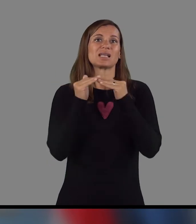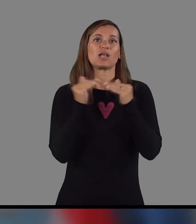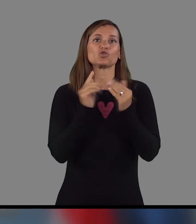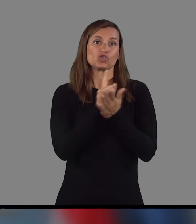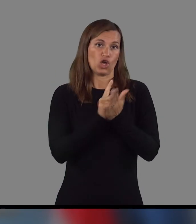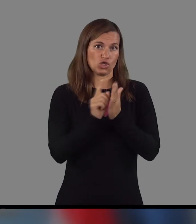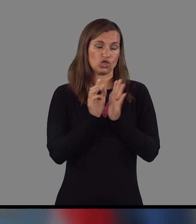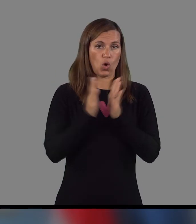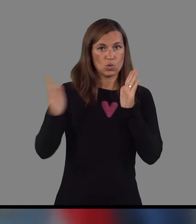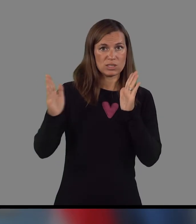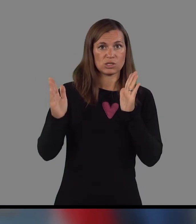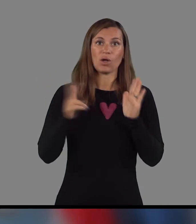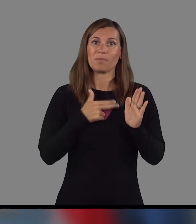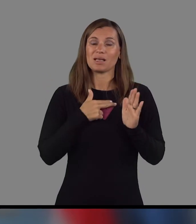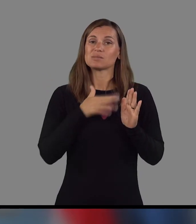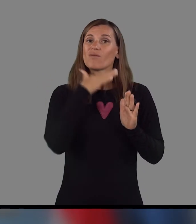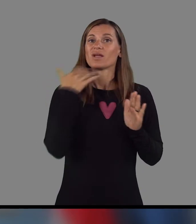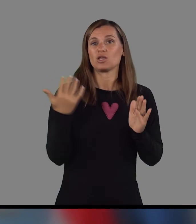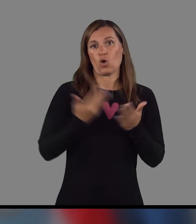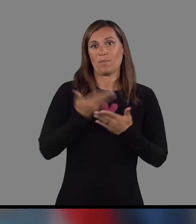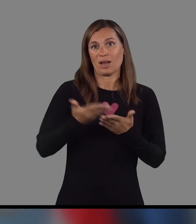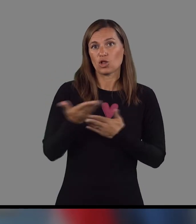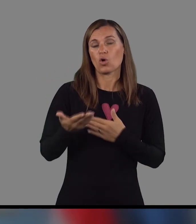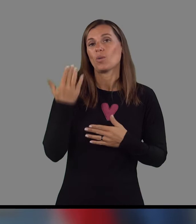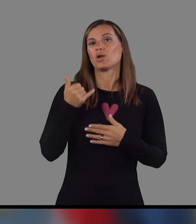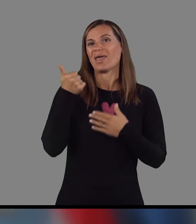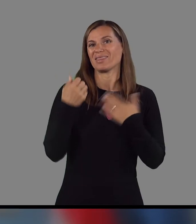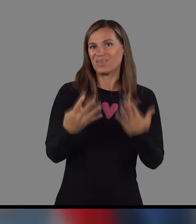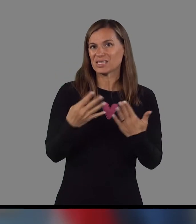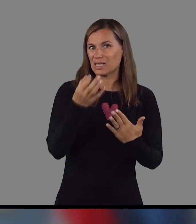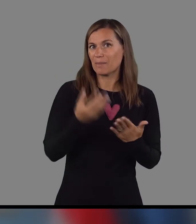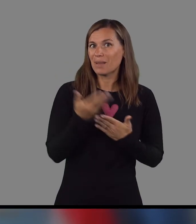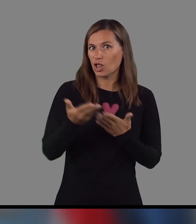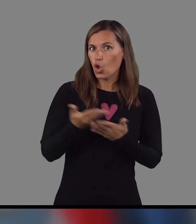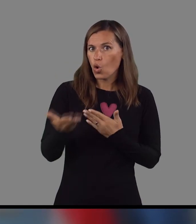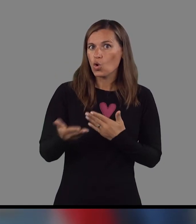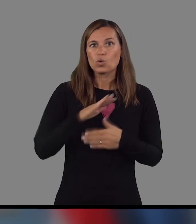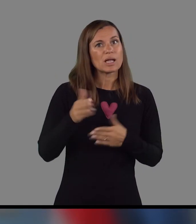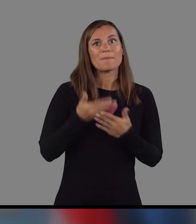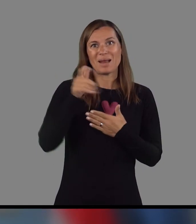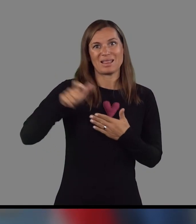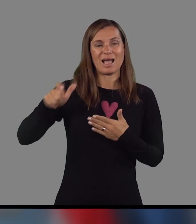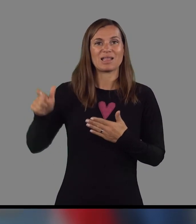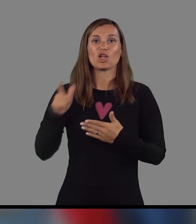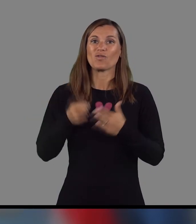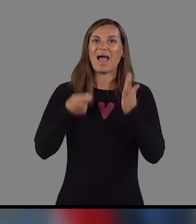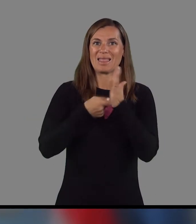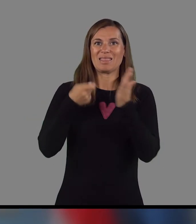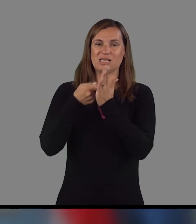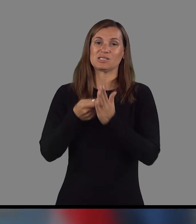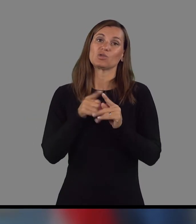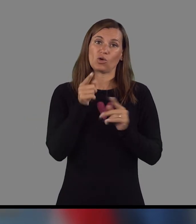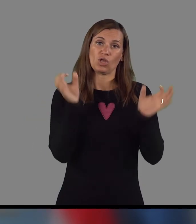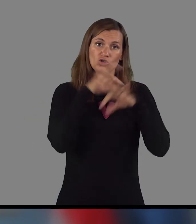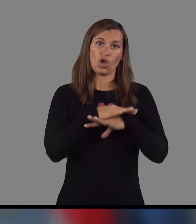sprejet skladno za svoje časovne so, kot sem že povedal, smo imeli veliko predlogov, bilo 91 predlogov, torej vseh predlagateljev v